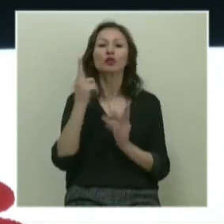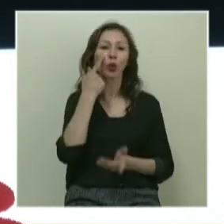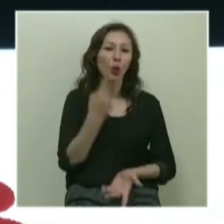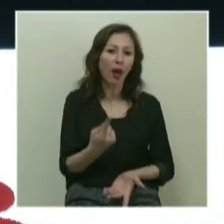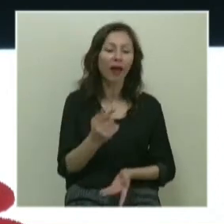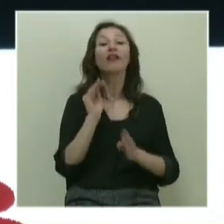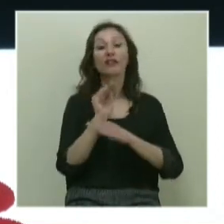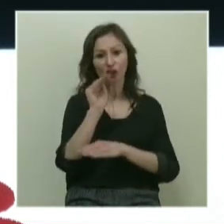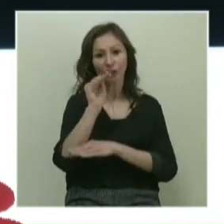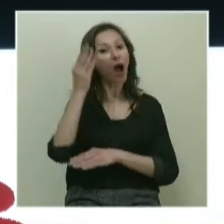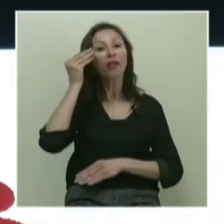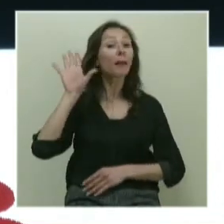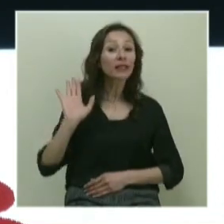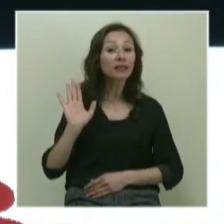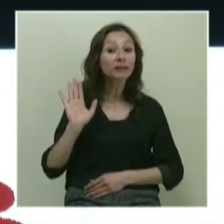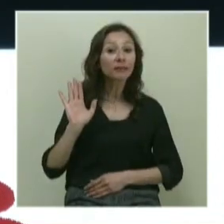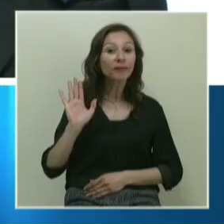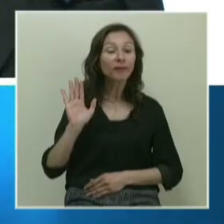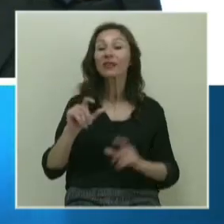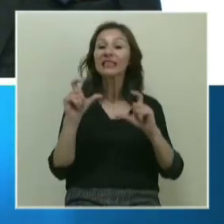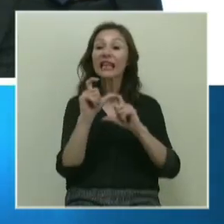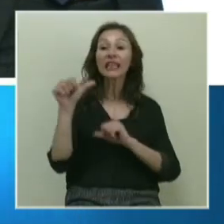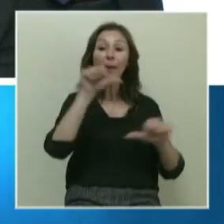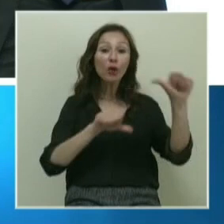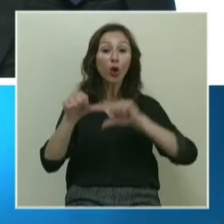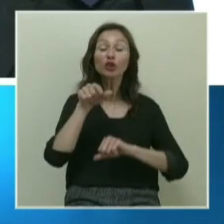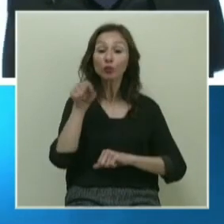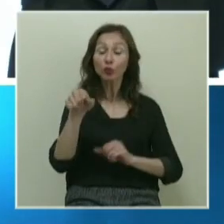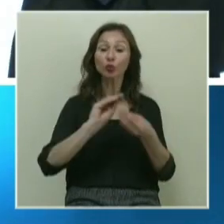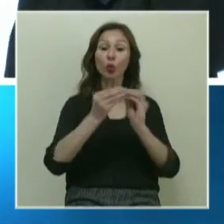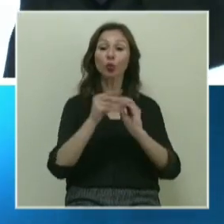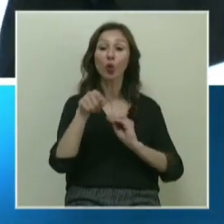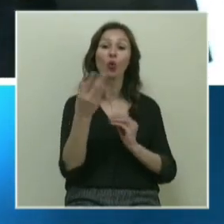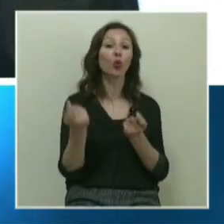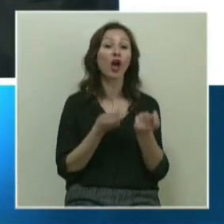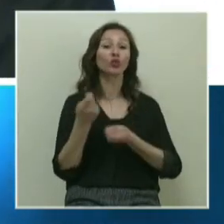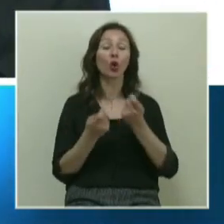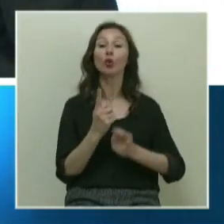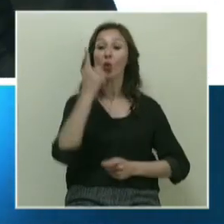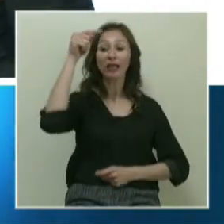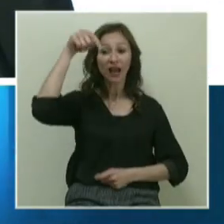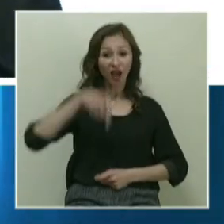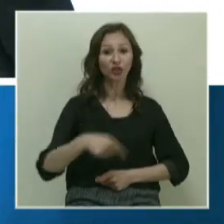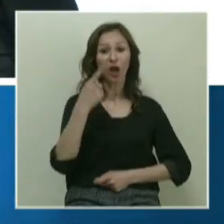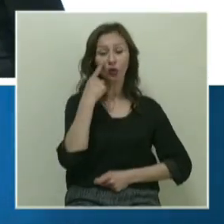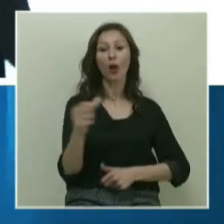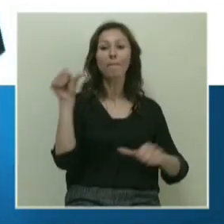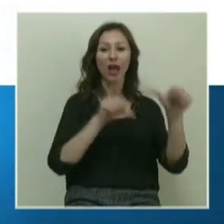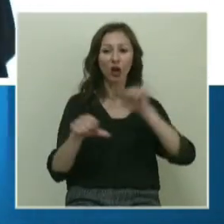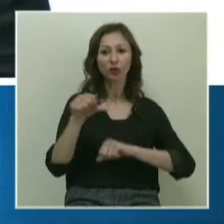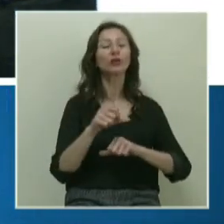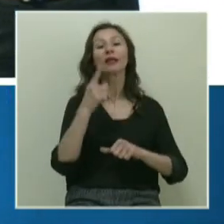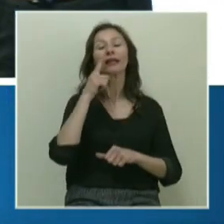yaşamı anlamadık. Sentetik biyoloji işte bu sorunla ulaşıyor. Yukarıdan aşağı sentetik biyoloji,